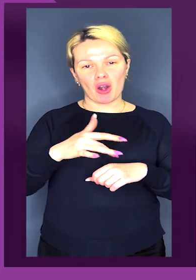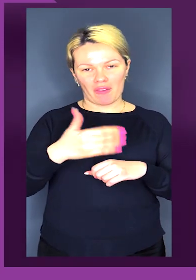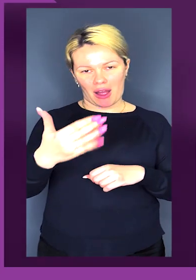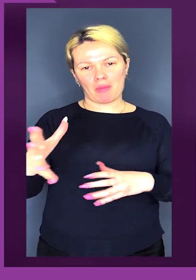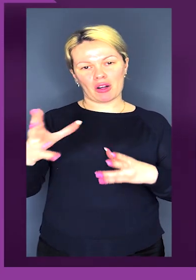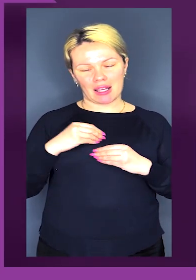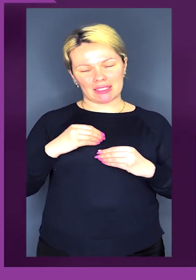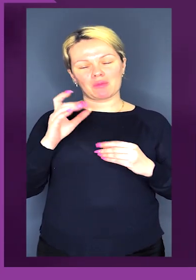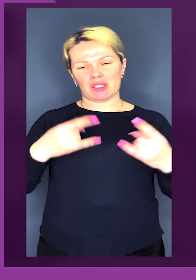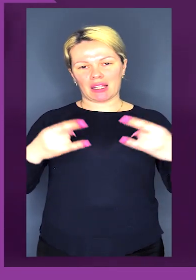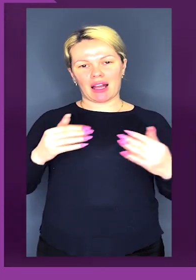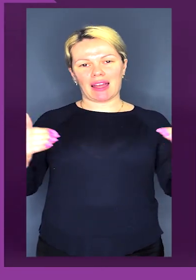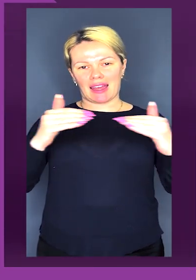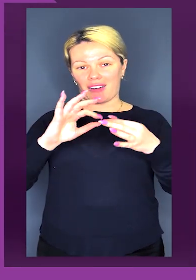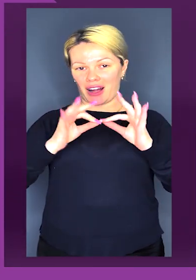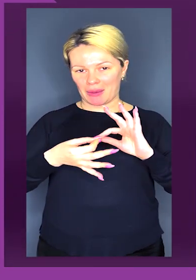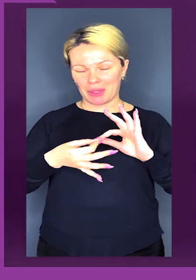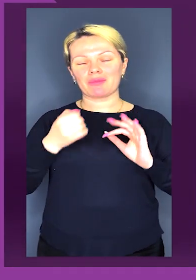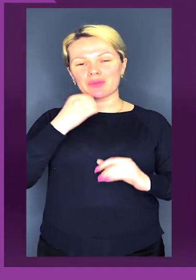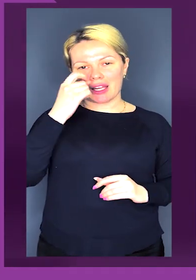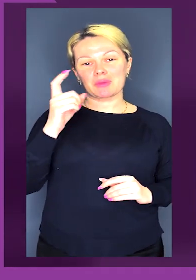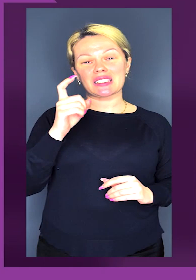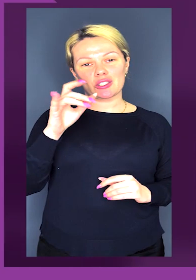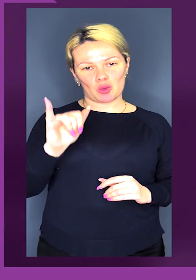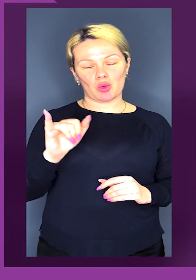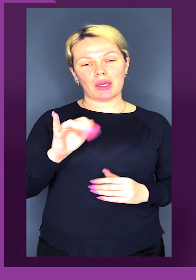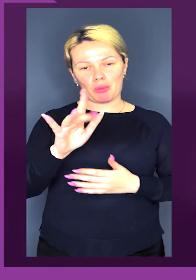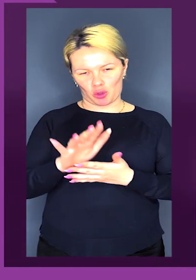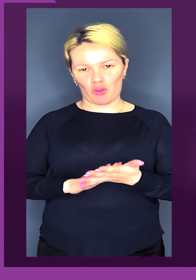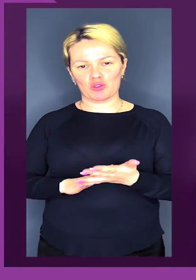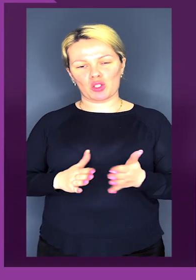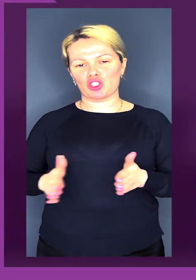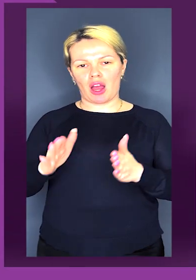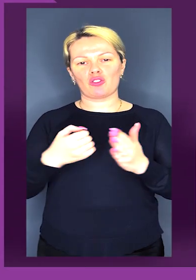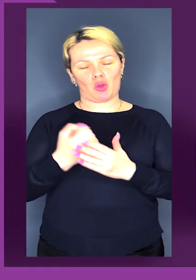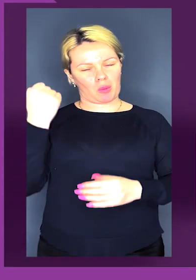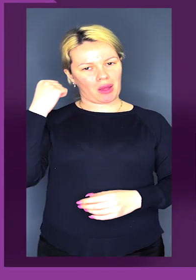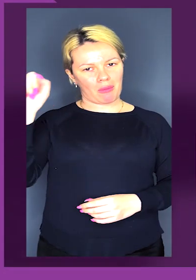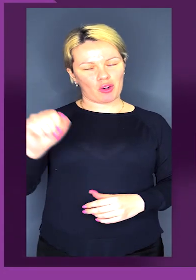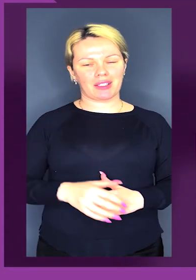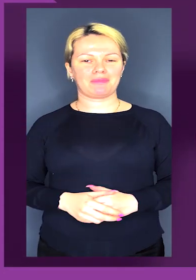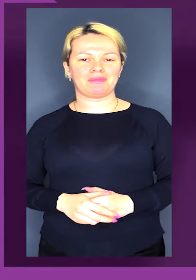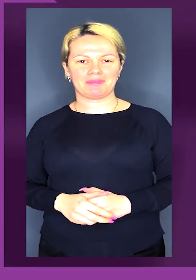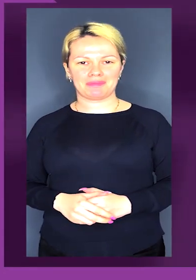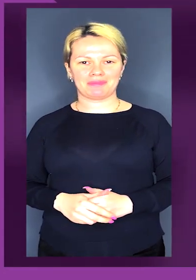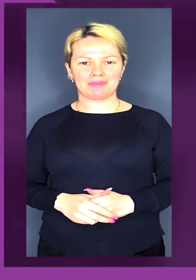вболюваємо разом з каналом «Еквалімпік». Дякуємо ЗСУ і продовжуємо шлях до перемоги.